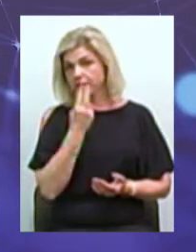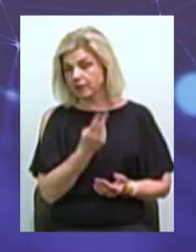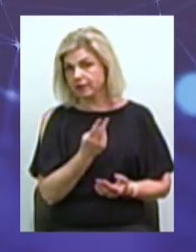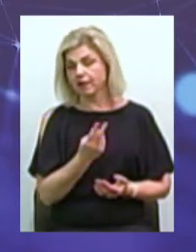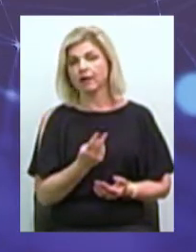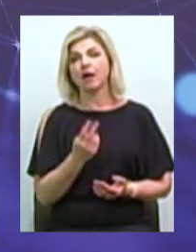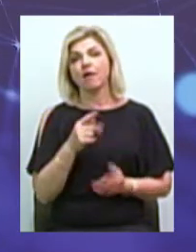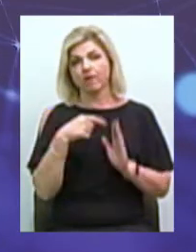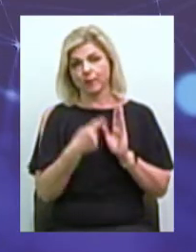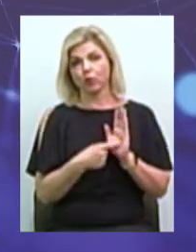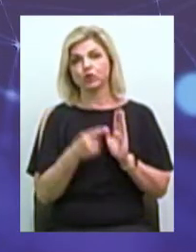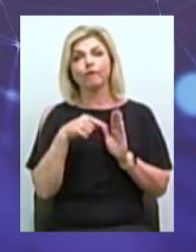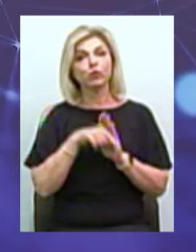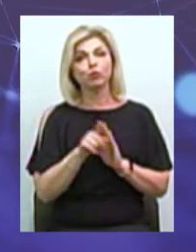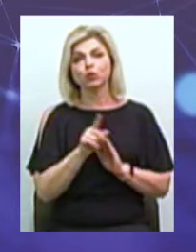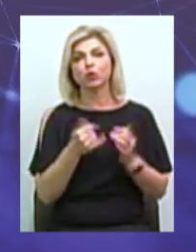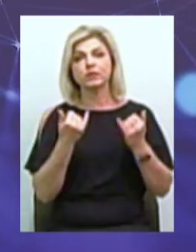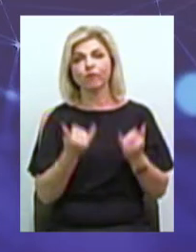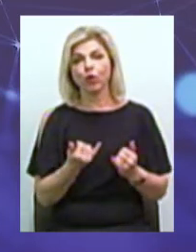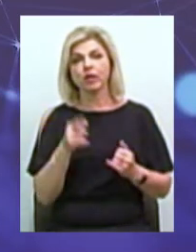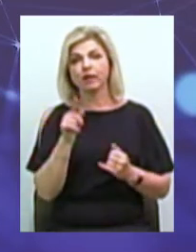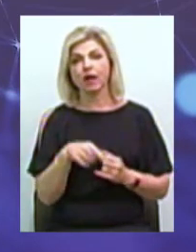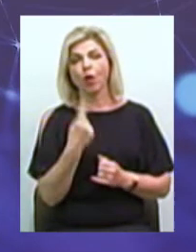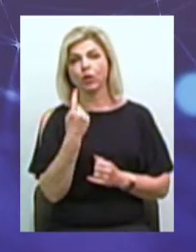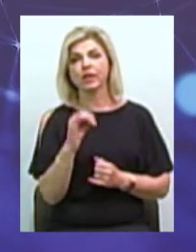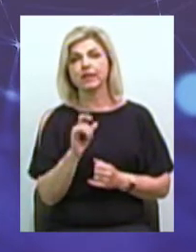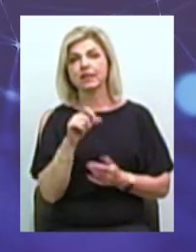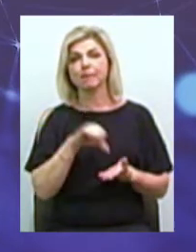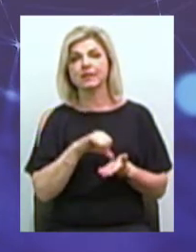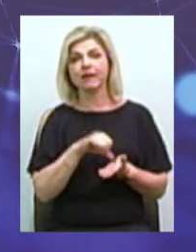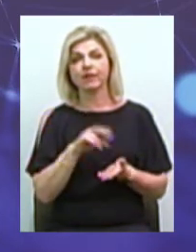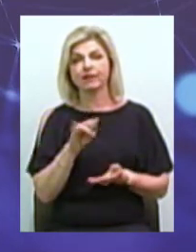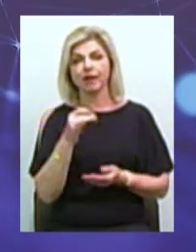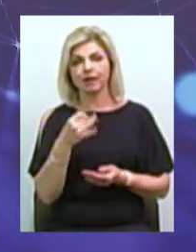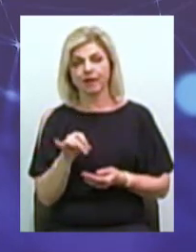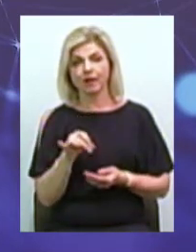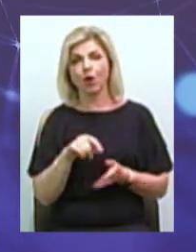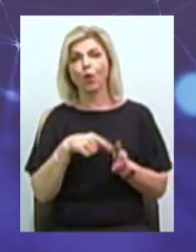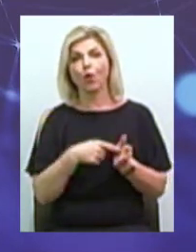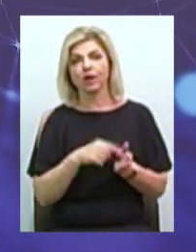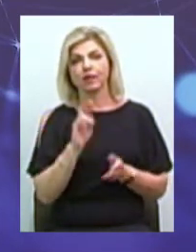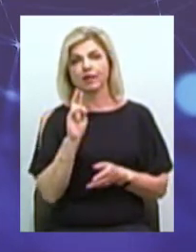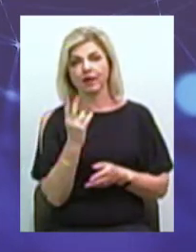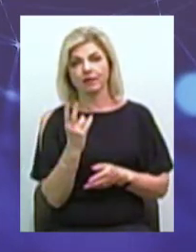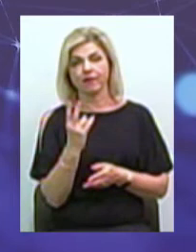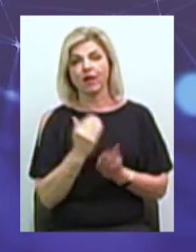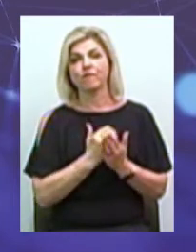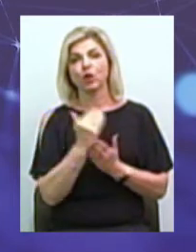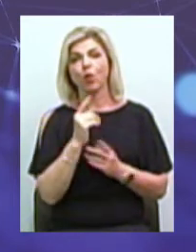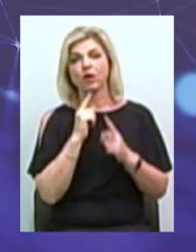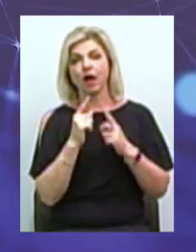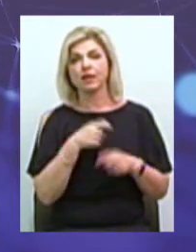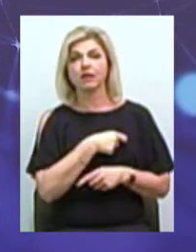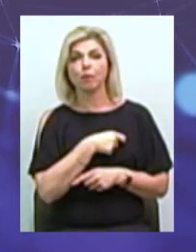Смотрите, вопрос в тому, що на сьогоднішній день, навіть одним із представителів города Ніколаєва, Верховної Раді